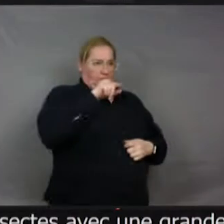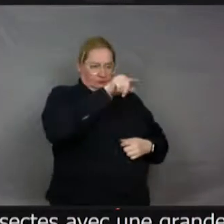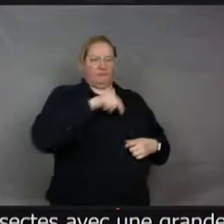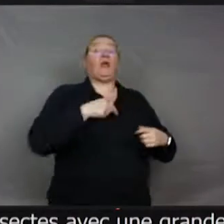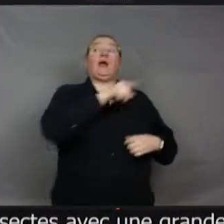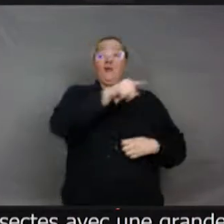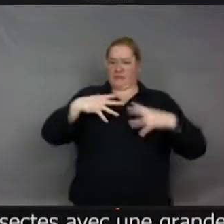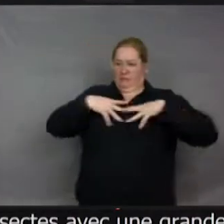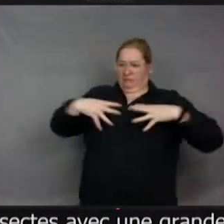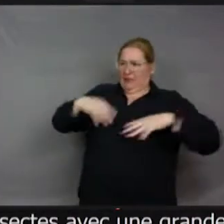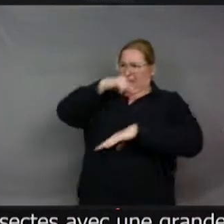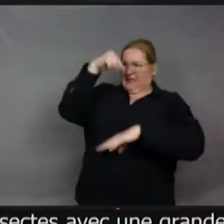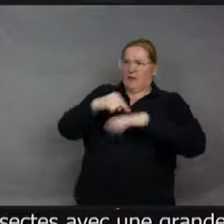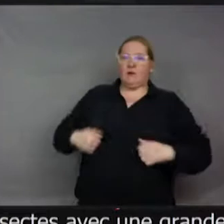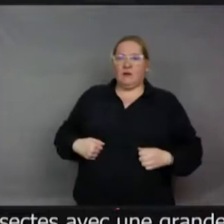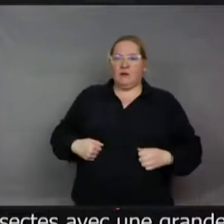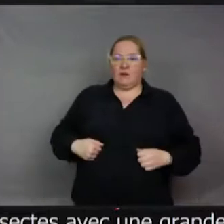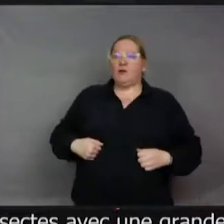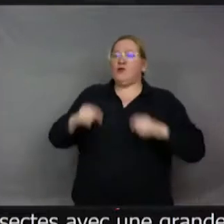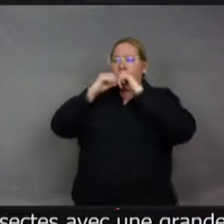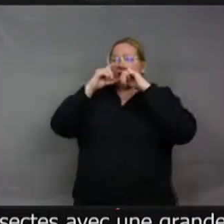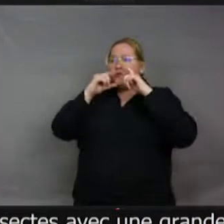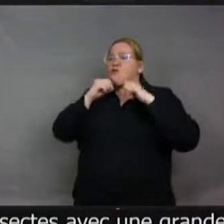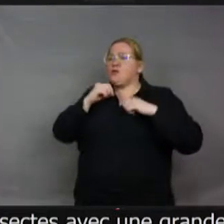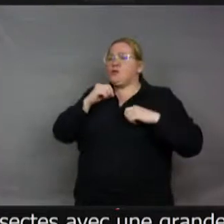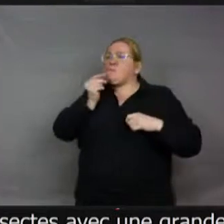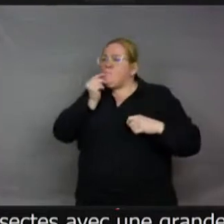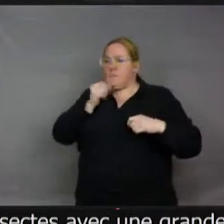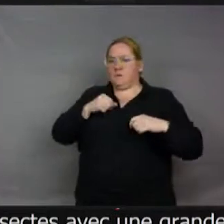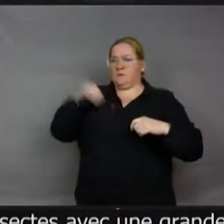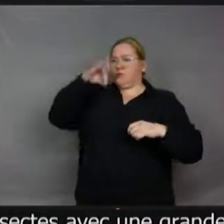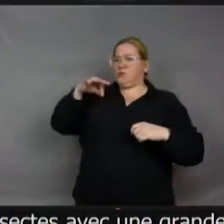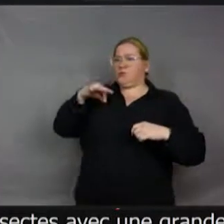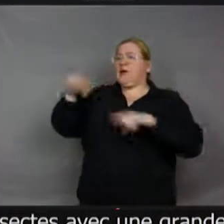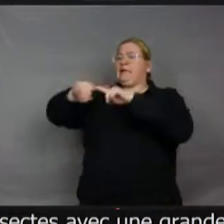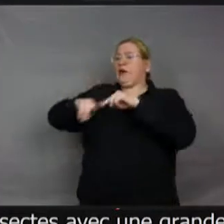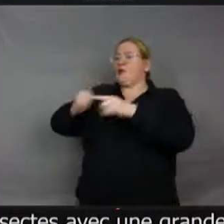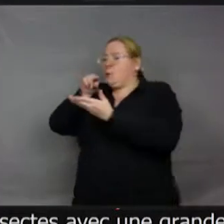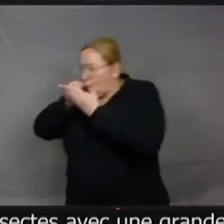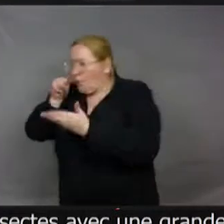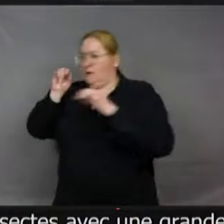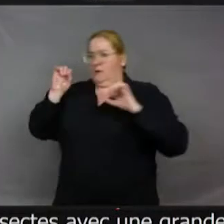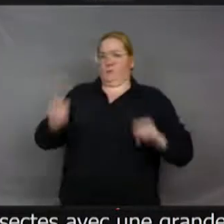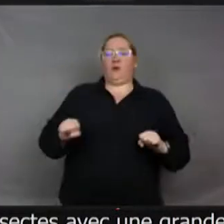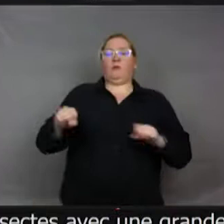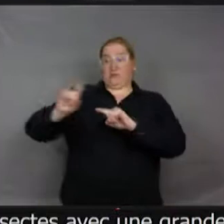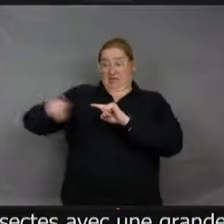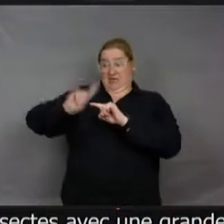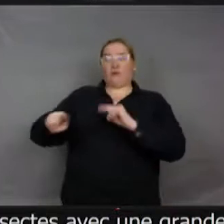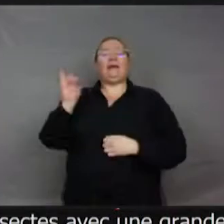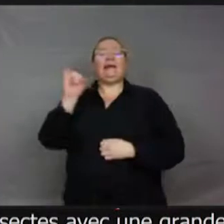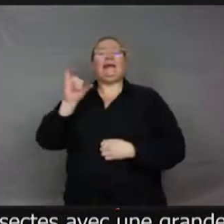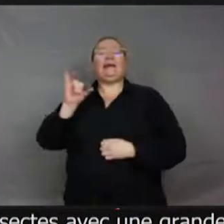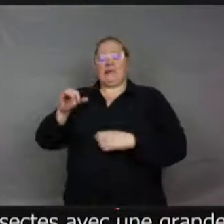une fleur, une bouche un peu courte ou des mouches qui vont polliniser vos carottes. Donc nos carottes, par exemple, ne sont pollinisées que par des mouches, ou